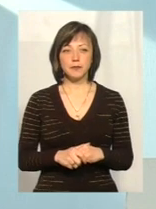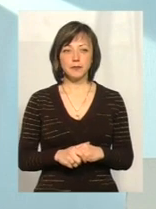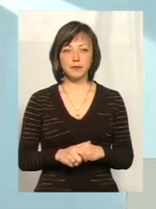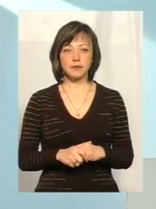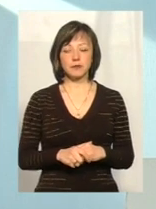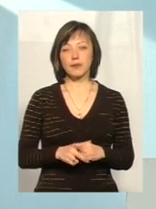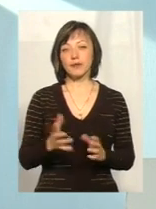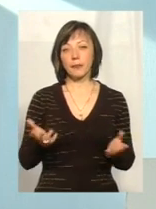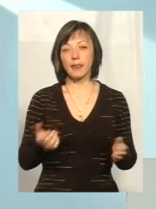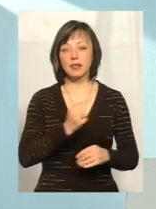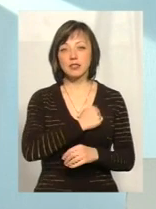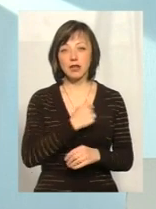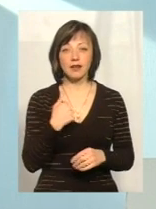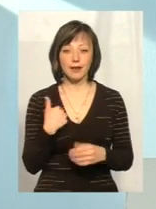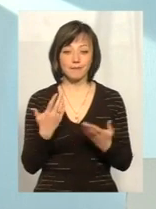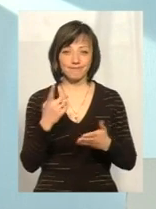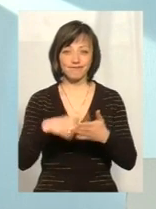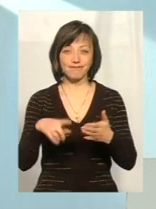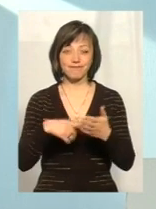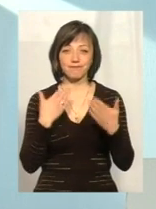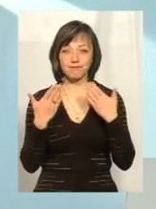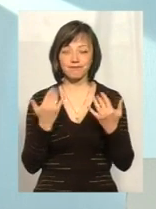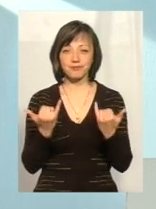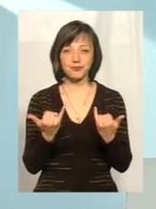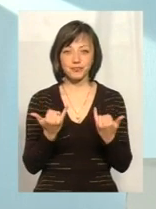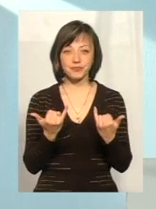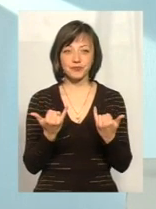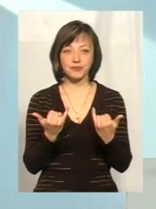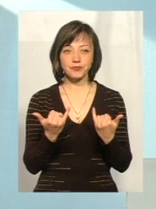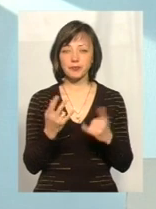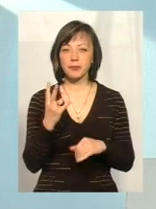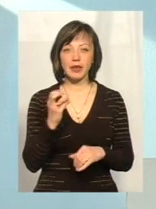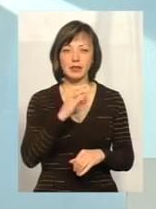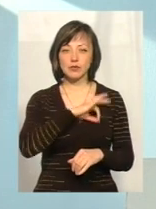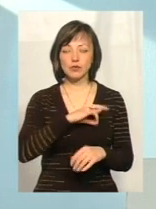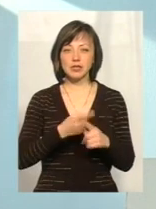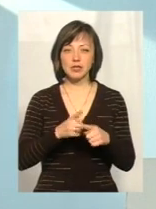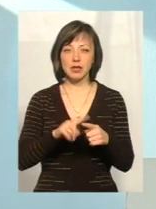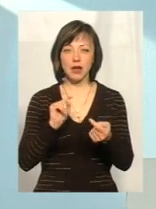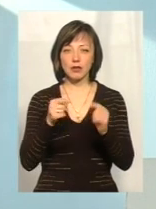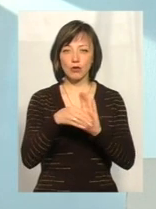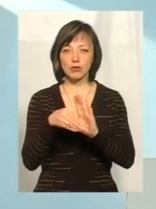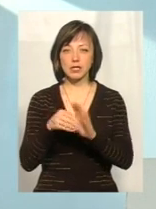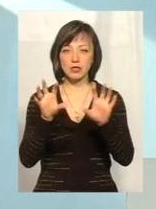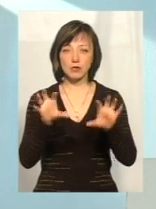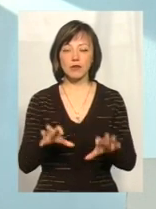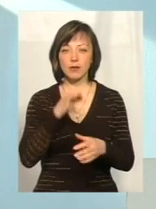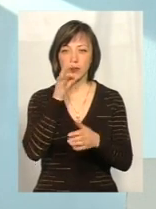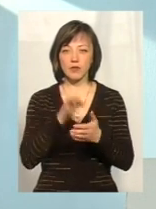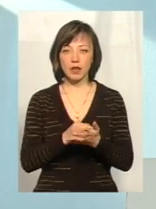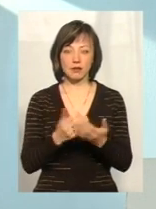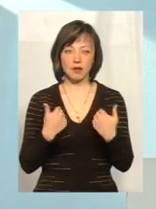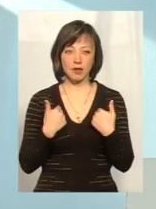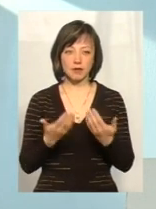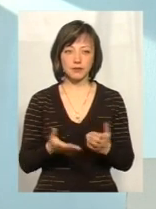досить скептично відношуся, що просто зараз не застосовували оце антикорупційне законодавство, відповідальність саме на